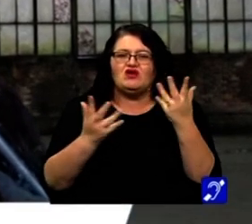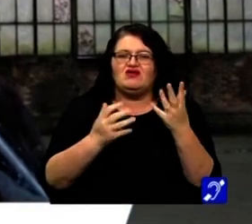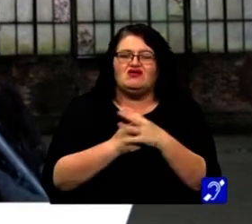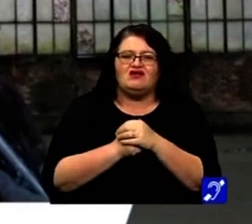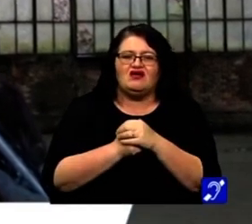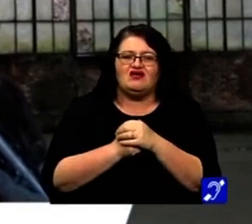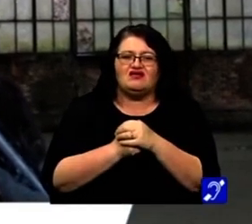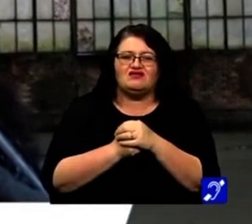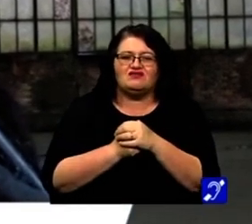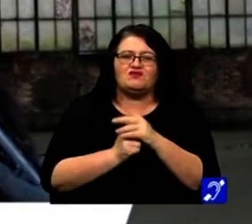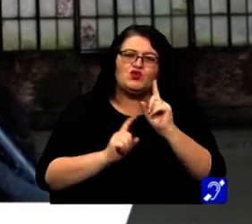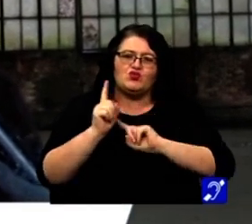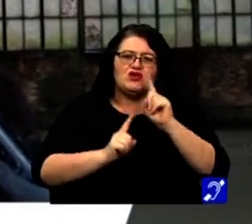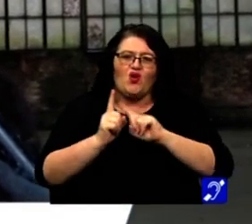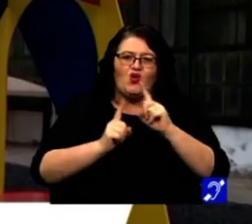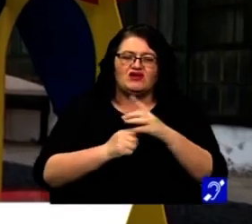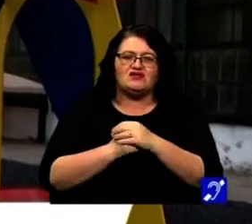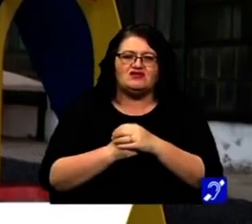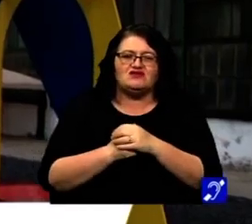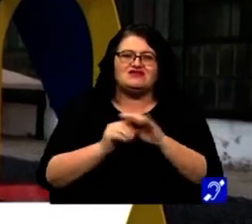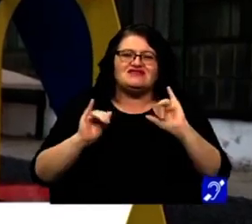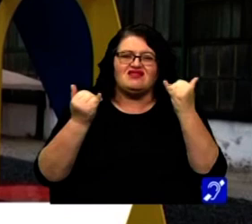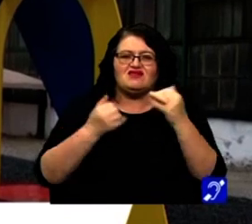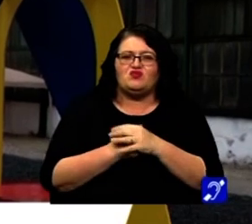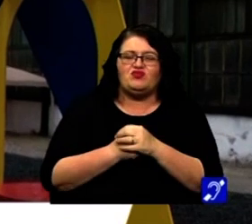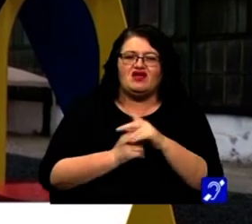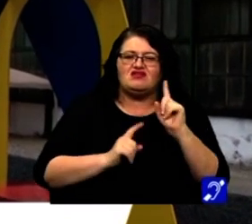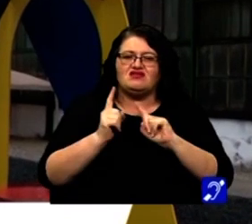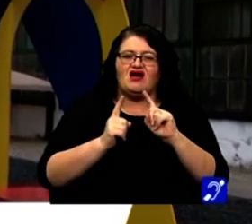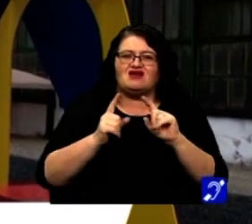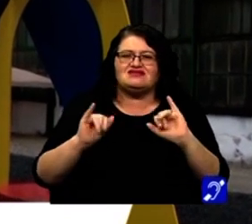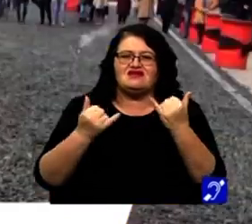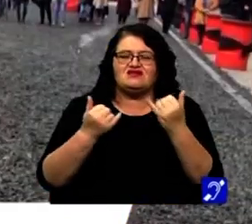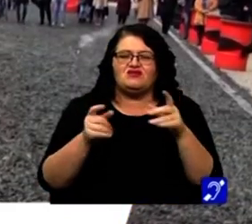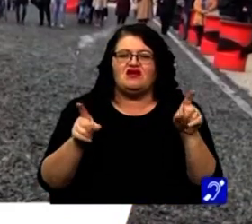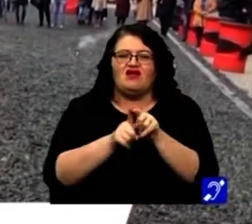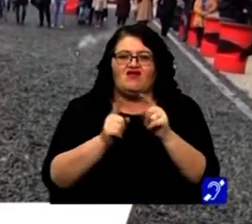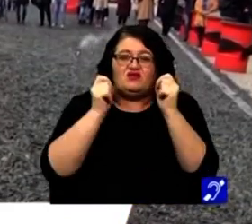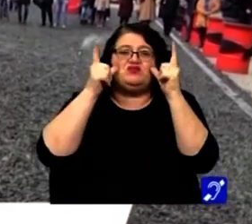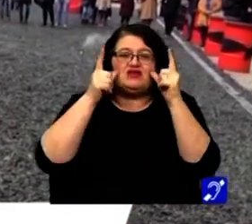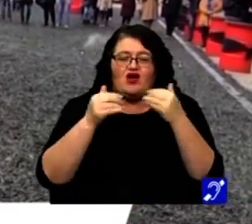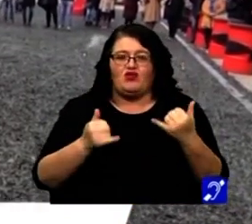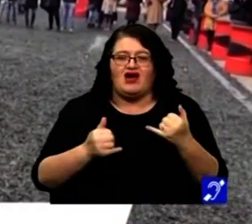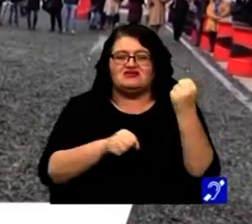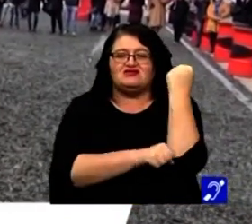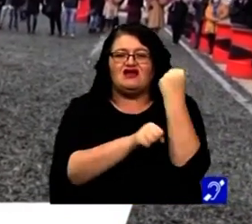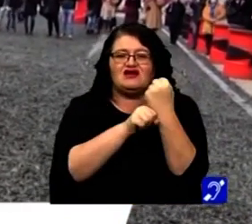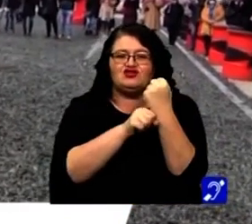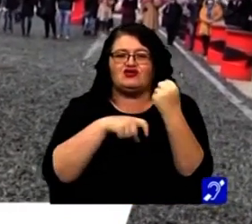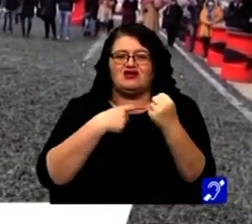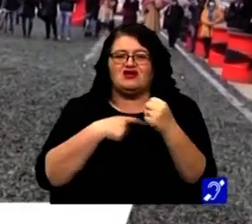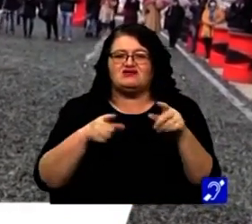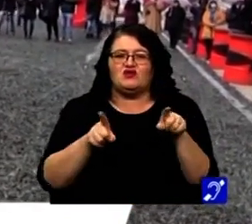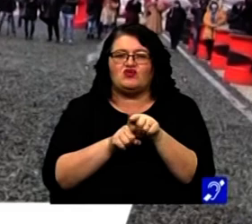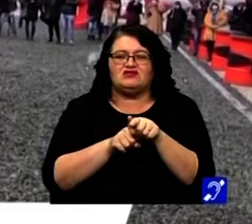uneori se și întâmplă, dar atunci se întâmplă ca un fel de miracol. Astăzi la Reșița este